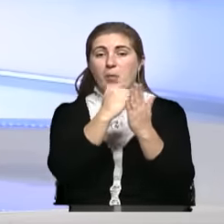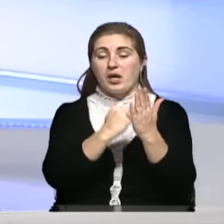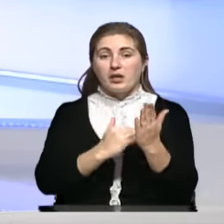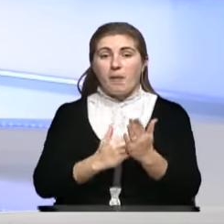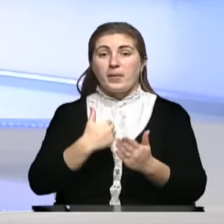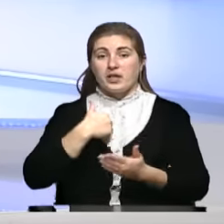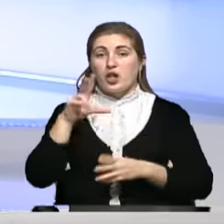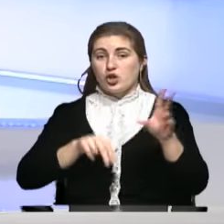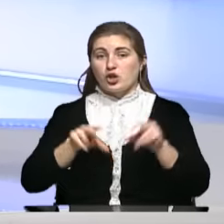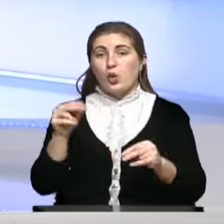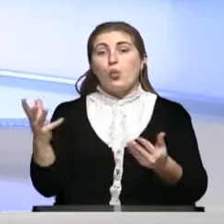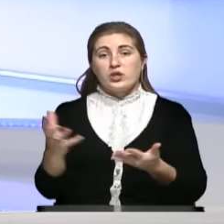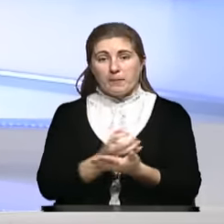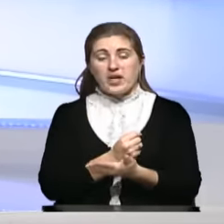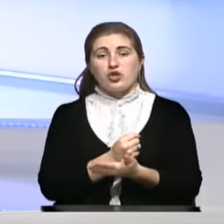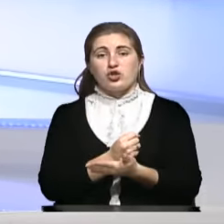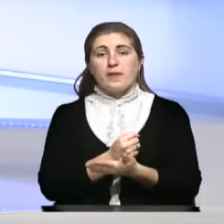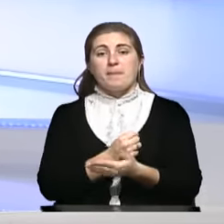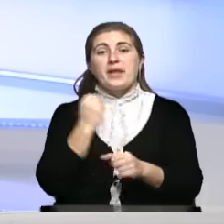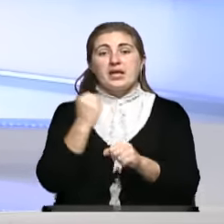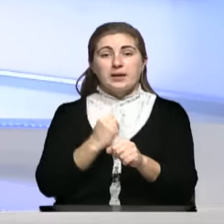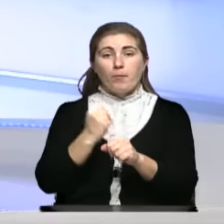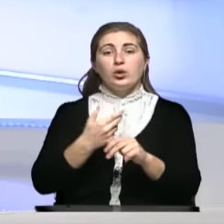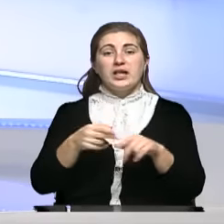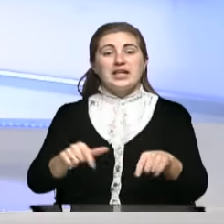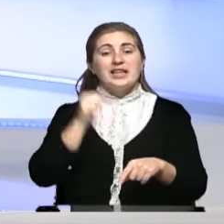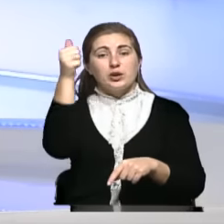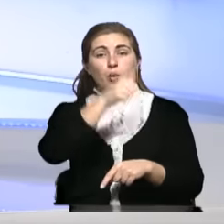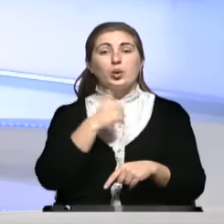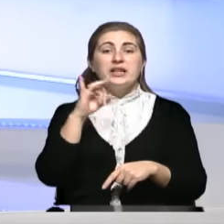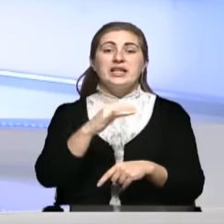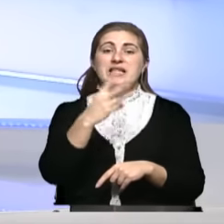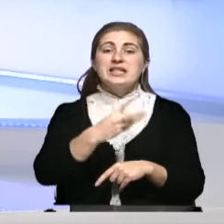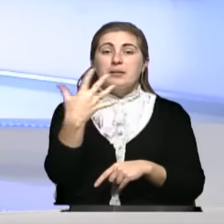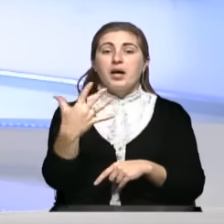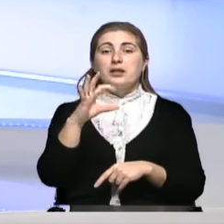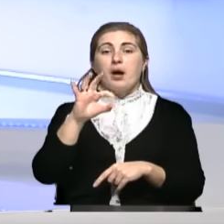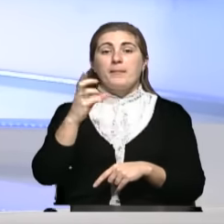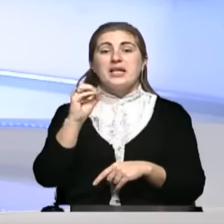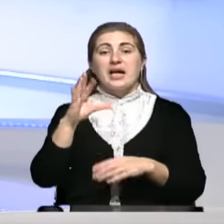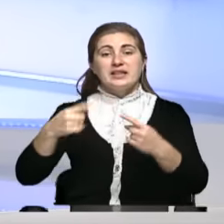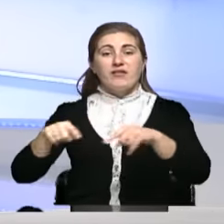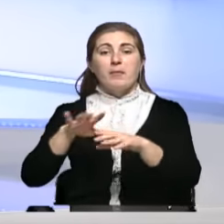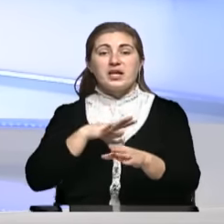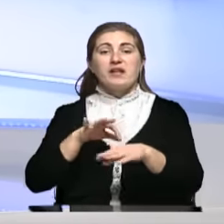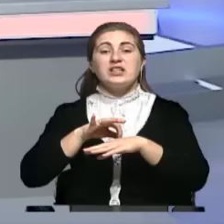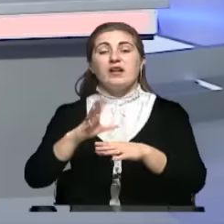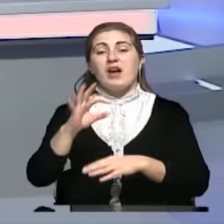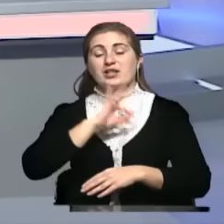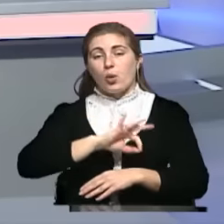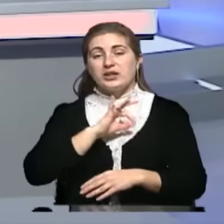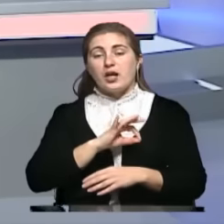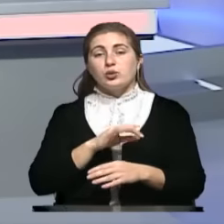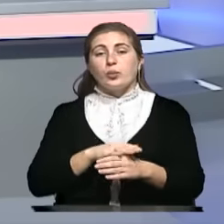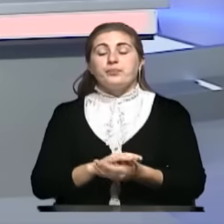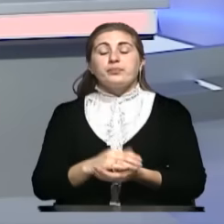я считаю, успешно отработала этот год. И 35 объектов были введены в эксплуатацию. Сергей Борисович, я